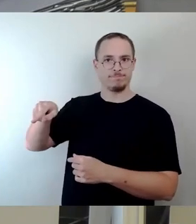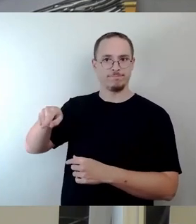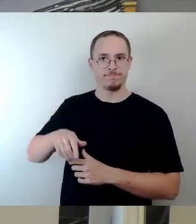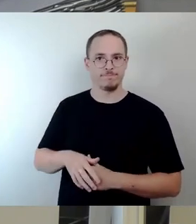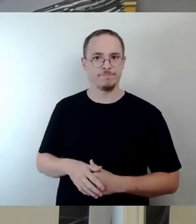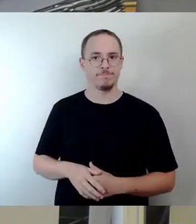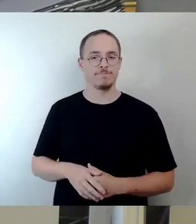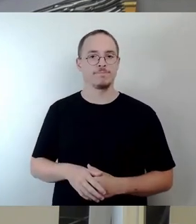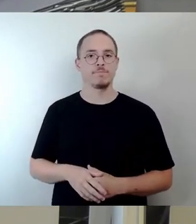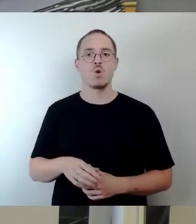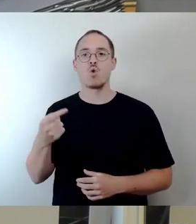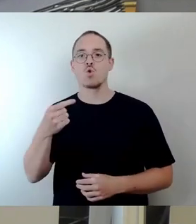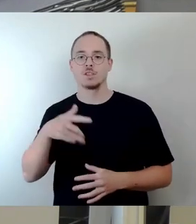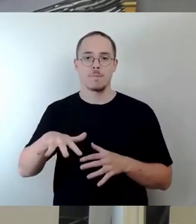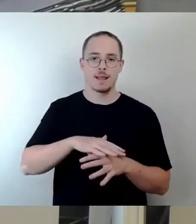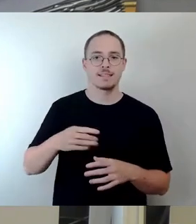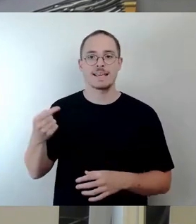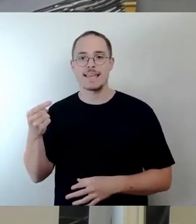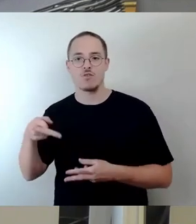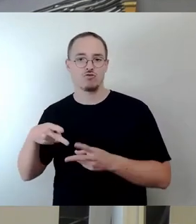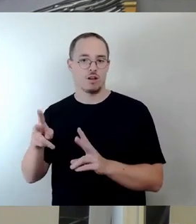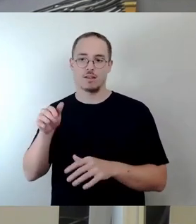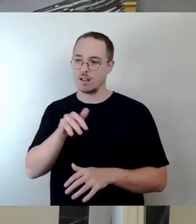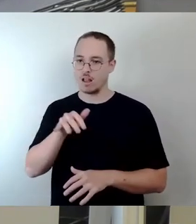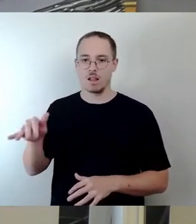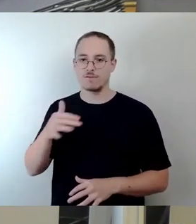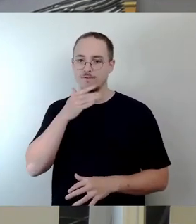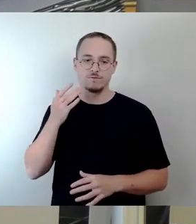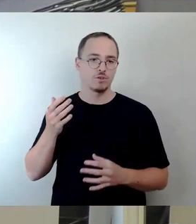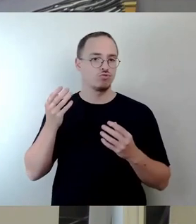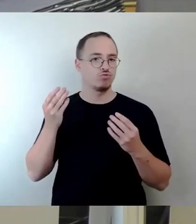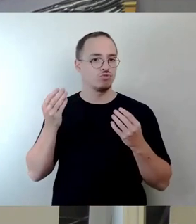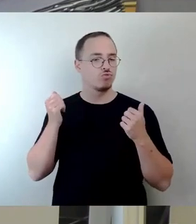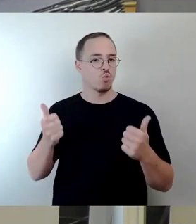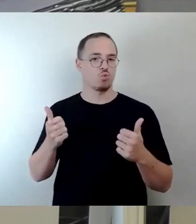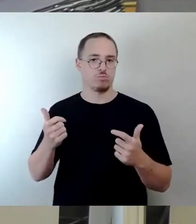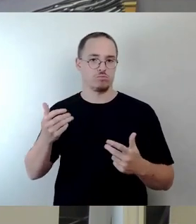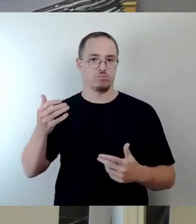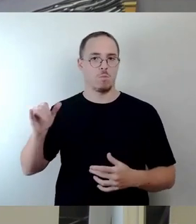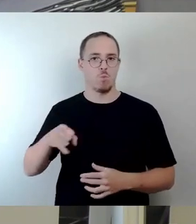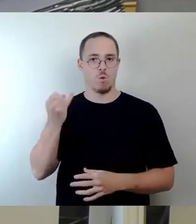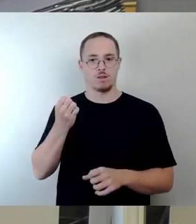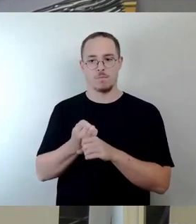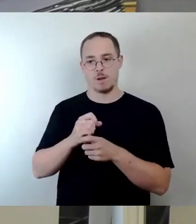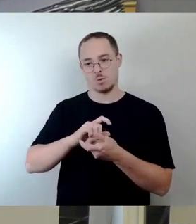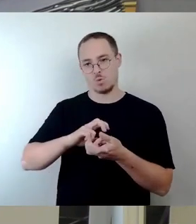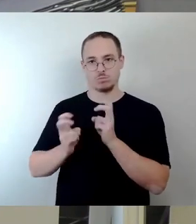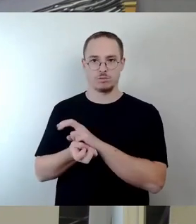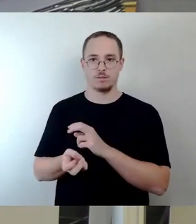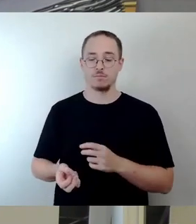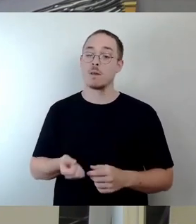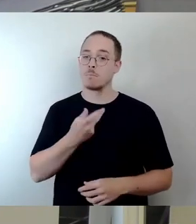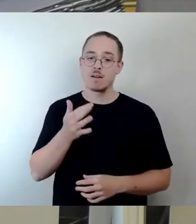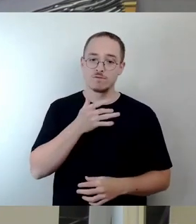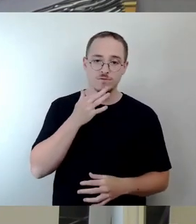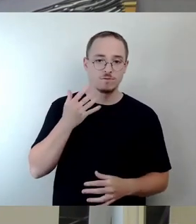Wir haben an der Gehestraße wirklich tolle Projekte umgesetzt. Auch da gibt es weiteres, was noch nicht angefangen werden konnte. Wir haben den grünen Bogen an der Prager